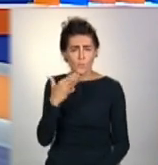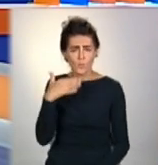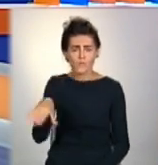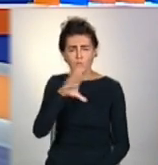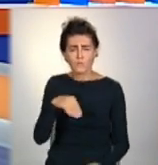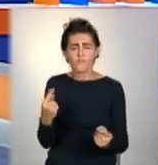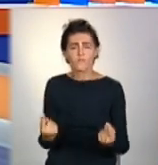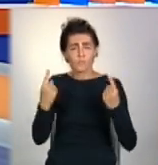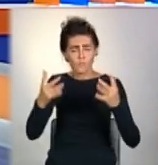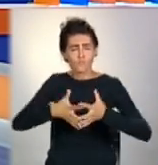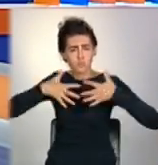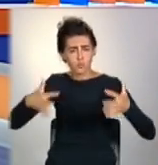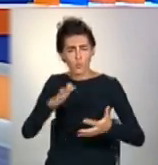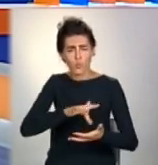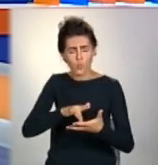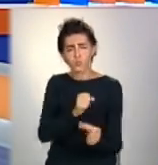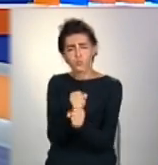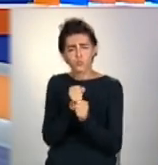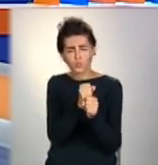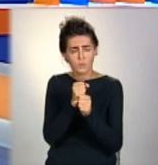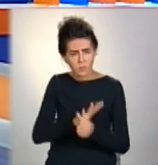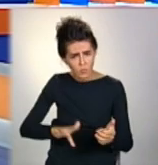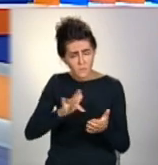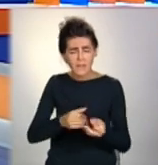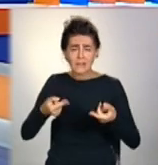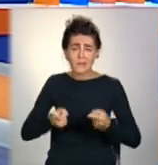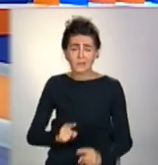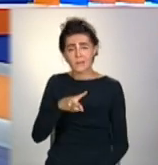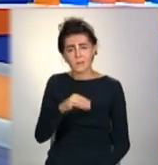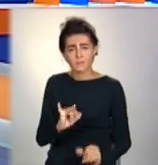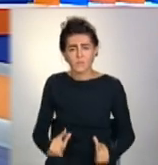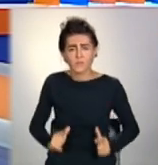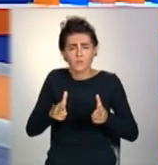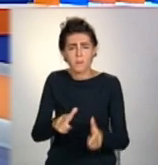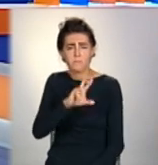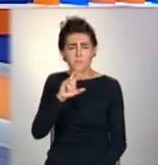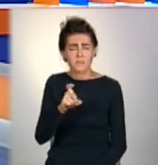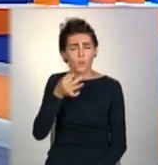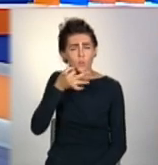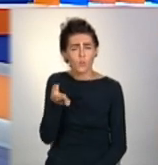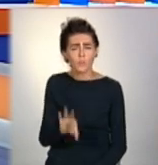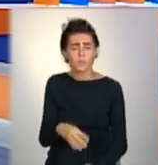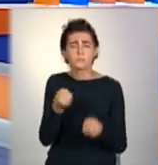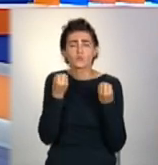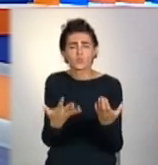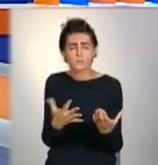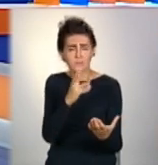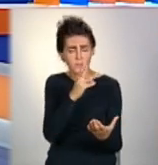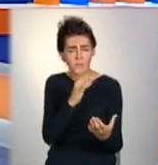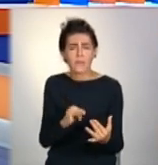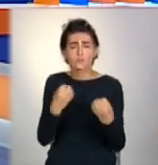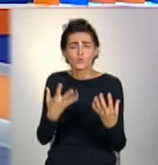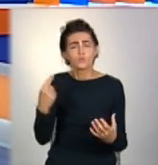великих містах, так і на курортних узбережжях. Чи реально влаштуватися без досвіду? Який оклад пропонують? Та що